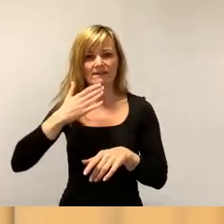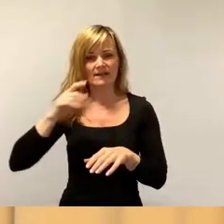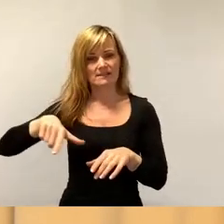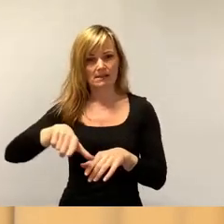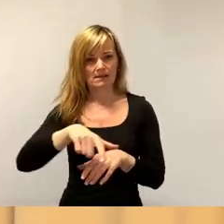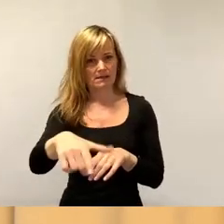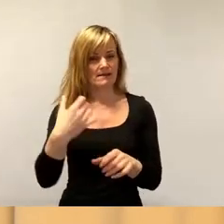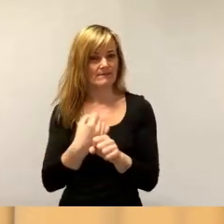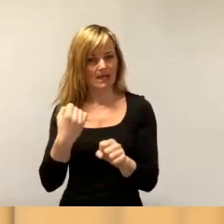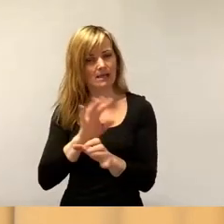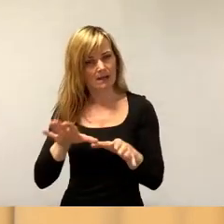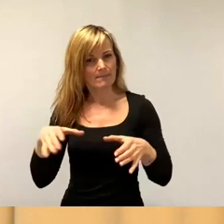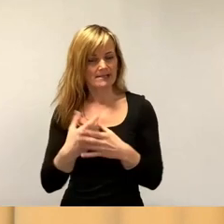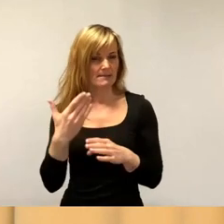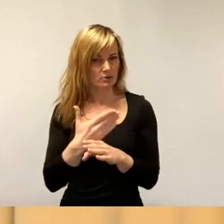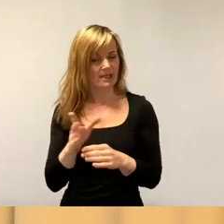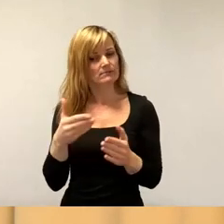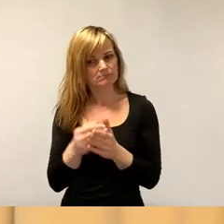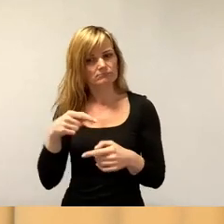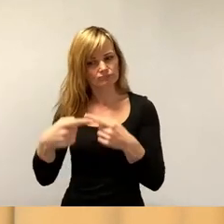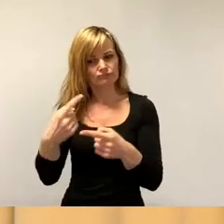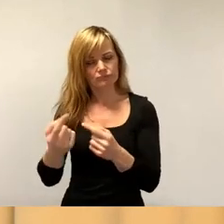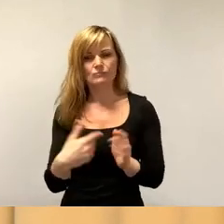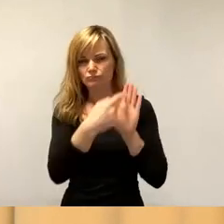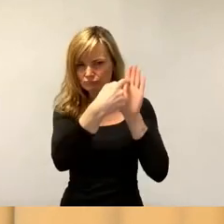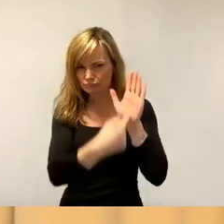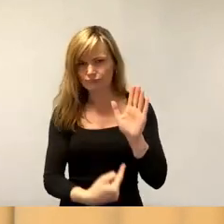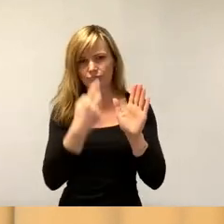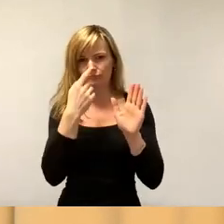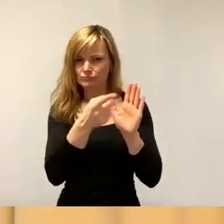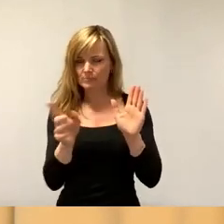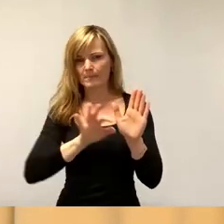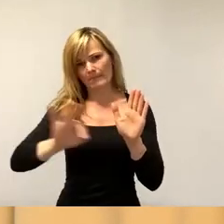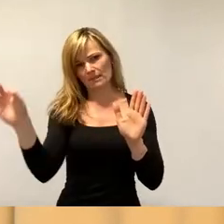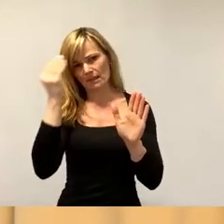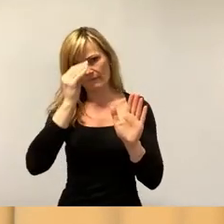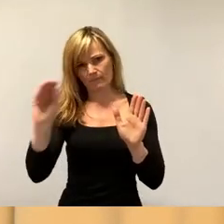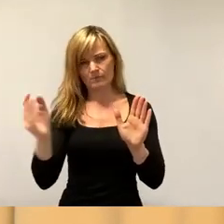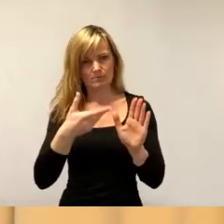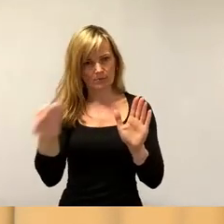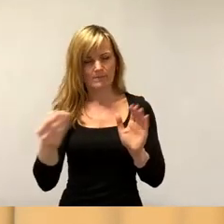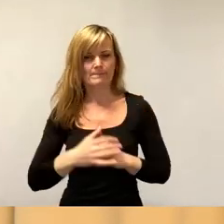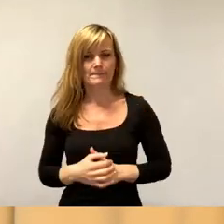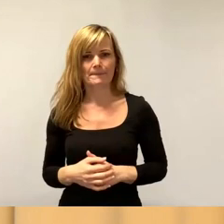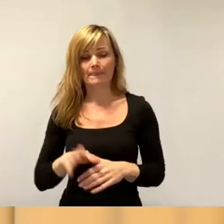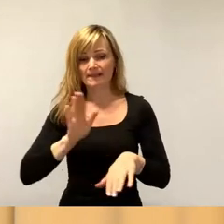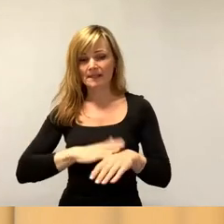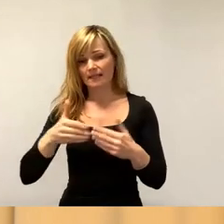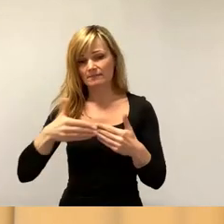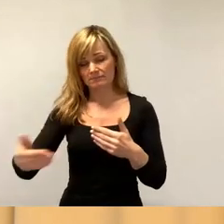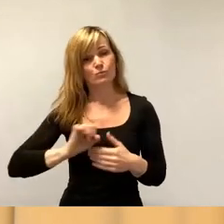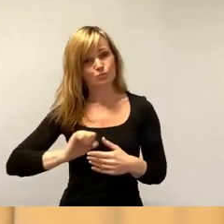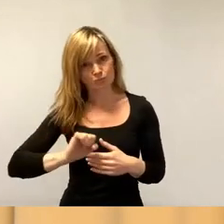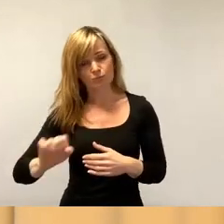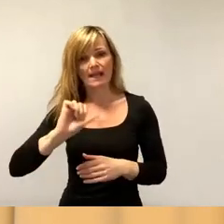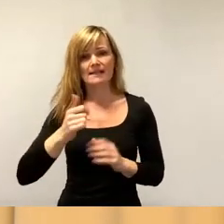weiter forcieren oder übersichtlich machen, dass Sie dort auch noch besser informiert werden. Die Zeitschiene ist ambitioniert, vom ersten Bauantrag für